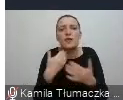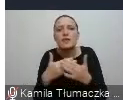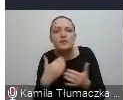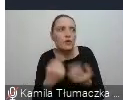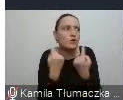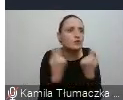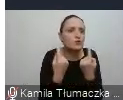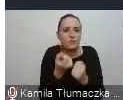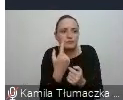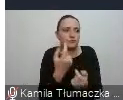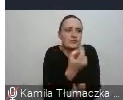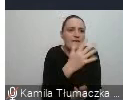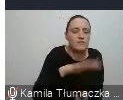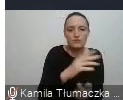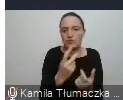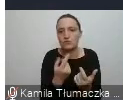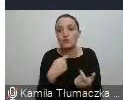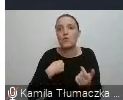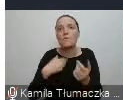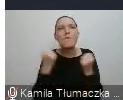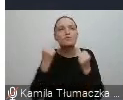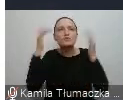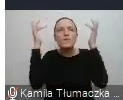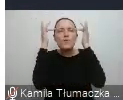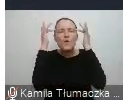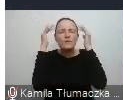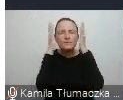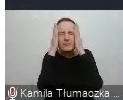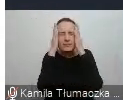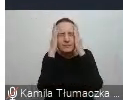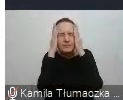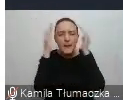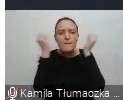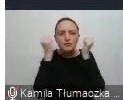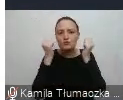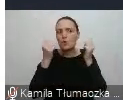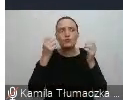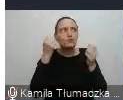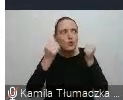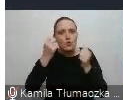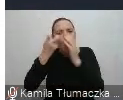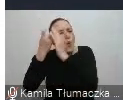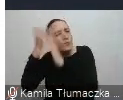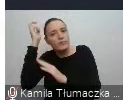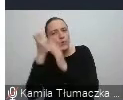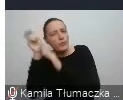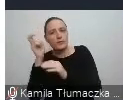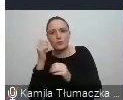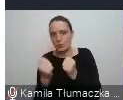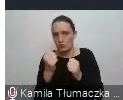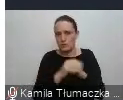w naszych głowach, tak że po prostu bardzo trudno nam się ich pozbyć. O stereotypie mówi się też, że jest to